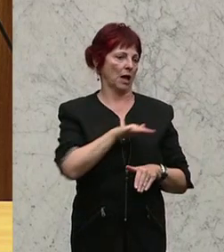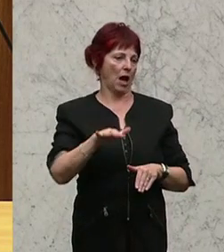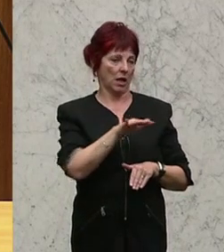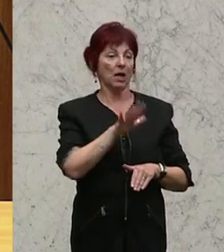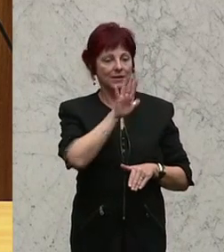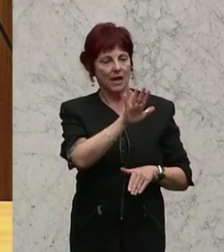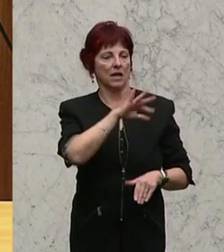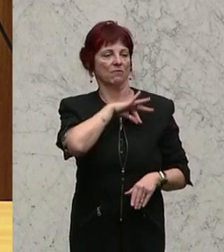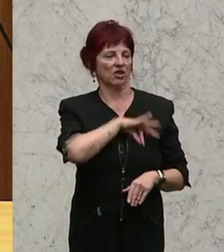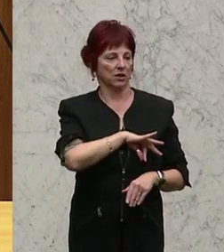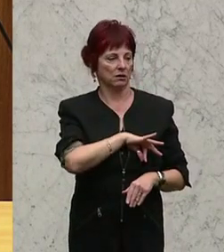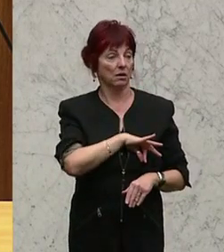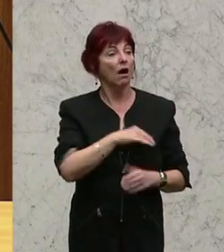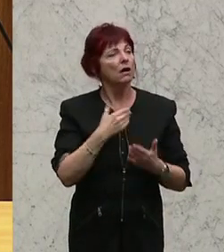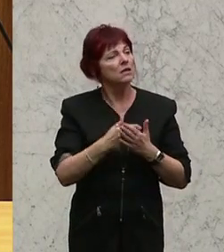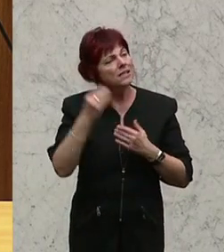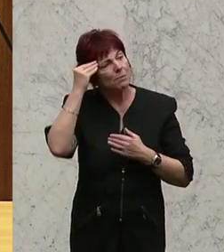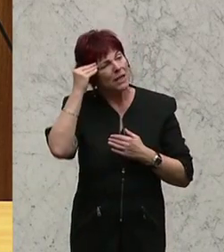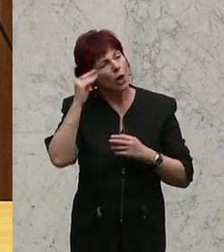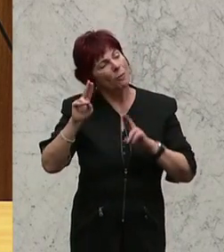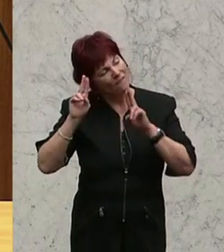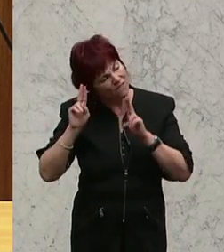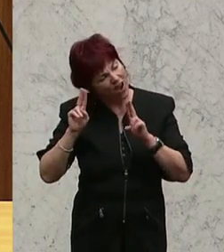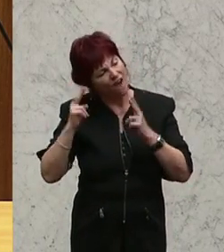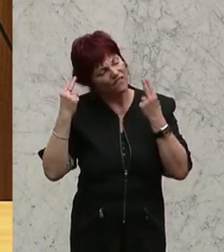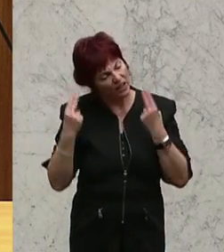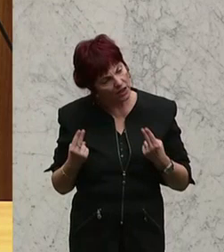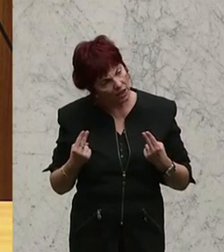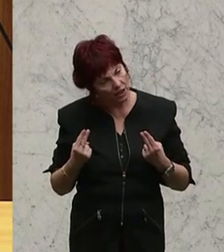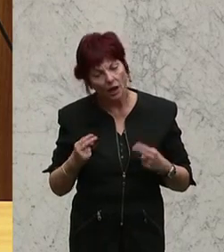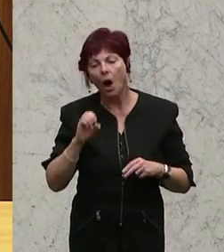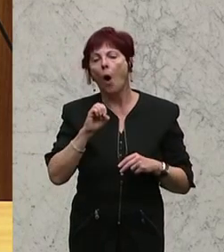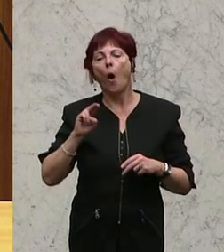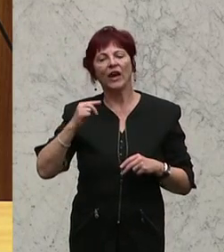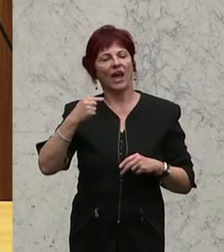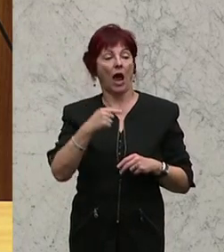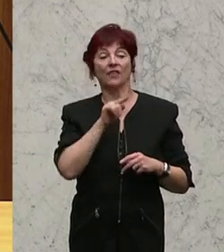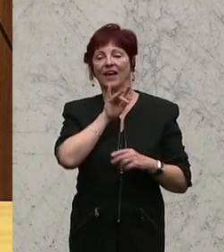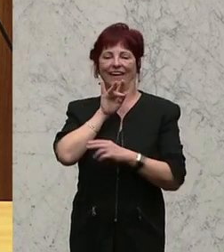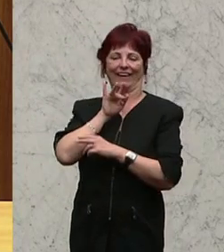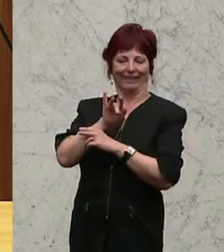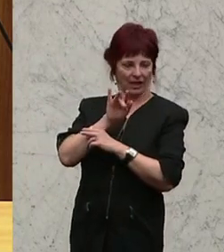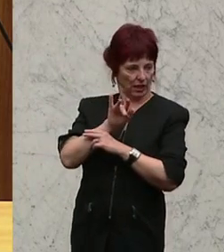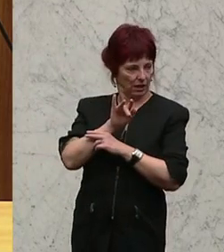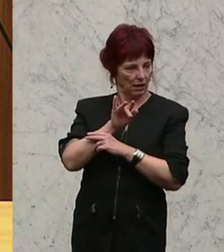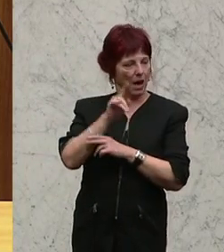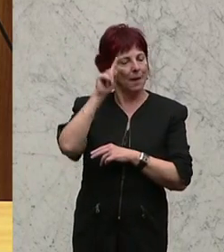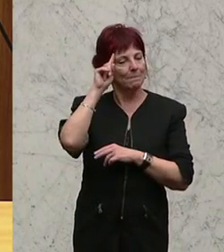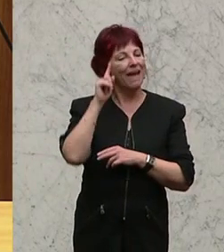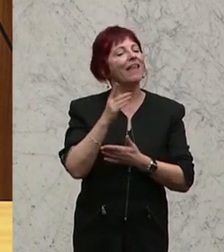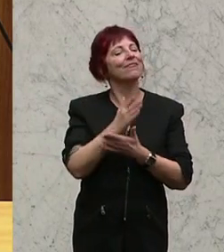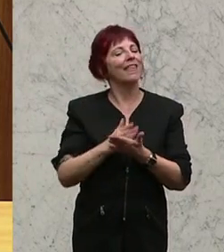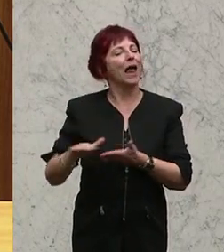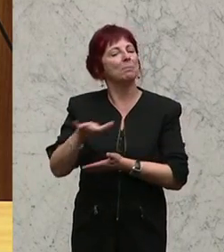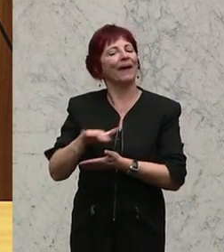Und daher halte ich es für wichtig, dass es, wenn es der EuGH zwar kritisiert, dass es in Teilbereichen, und da geht es ja vor allem auch um den ländlichen